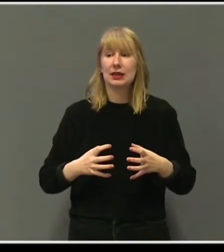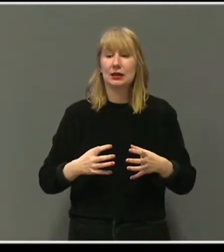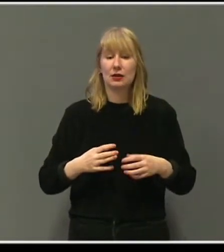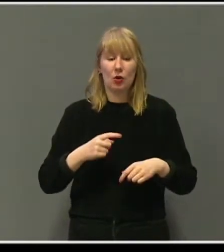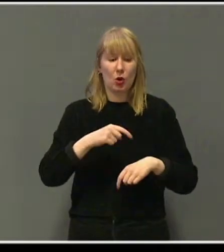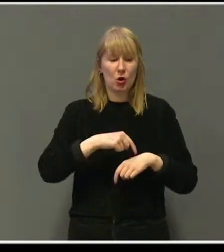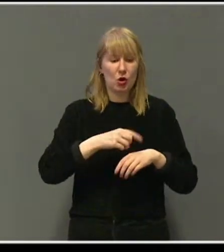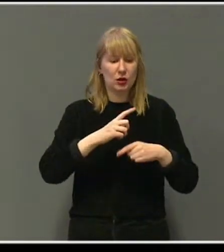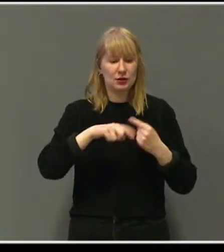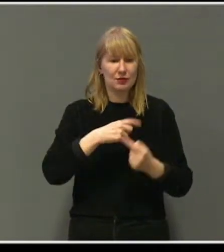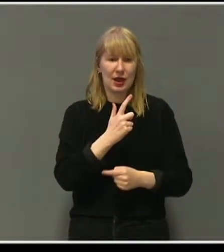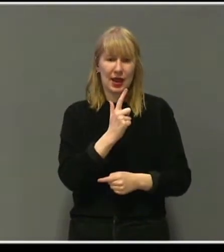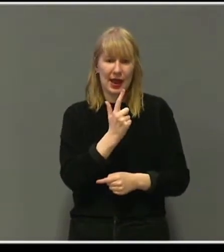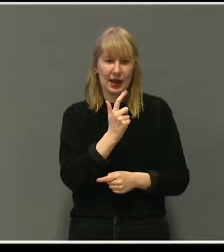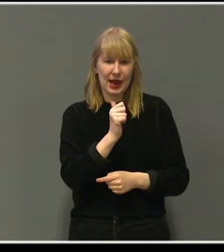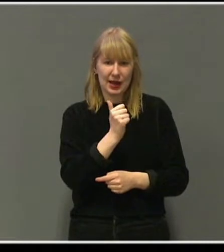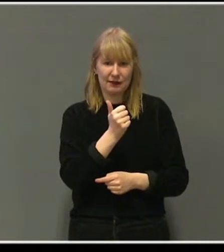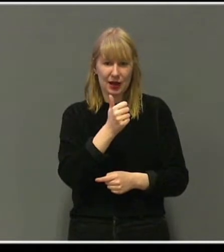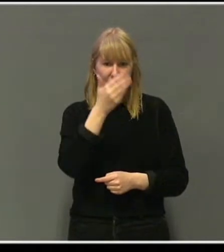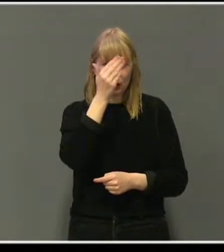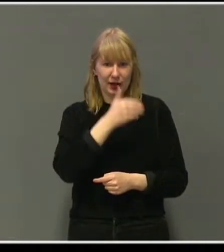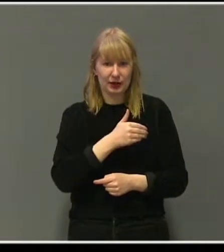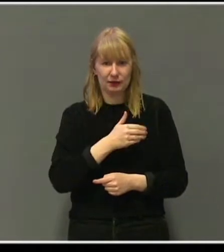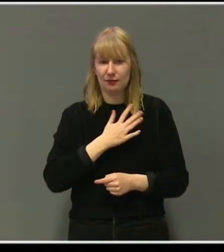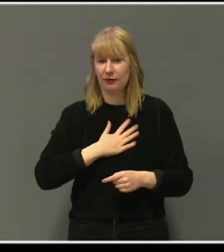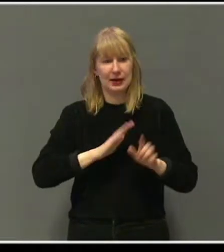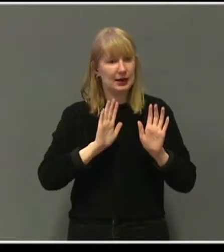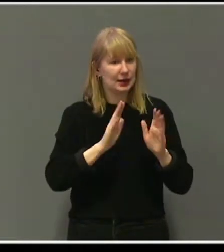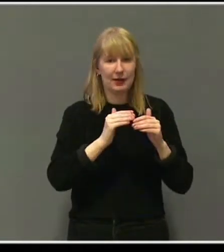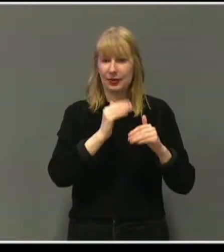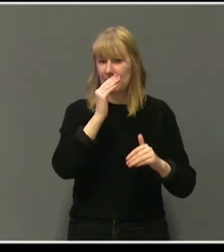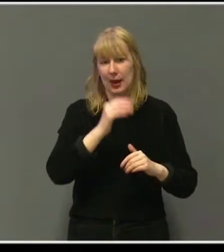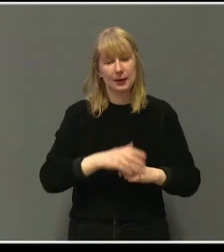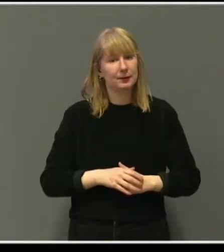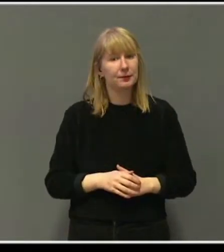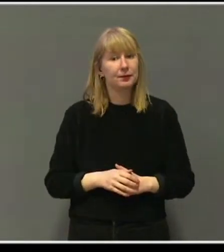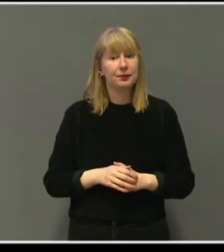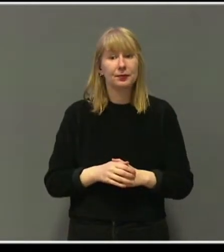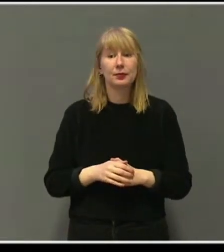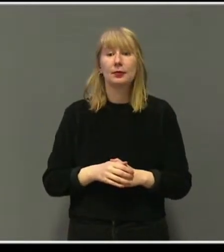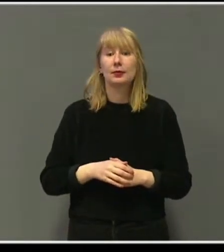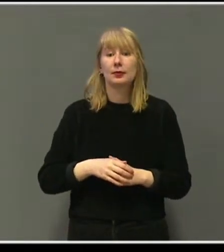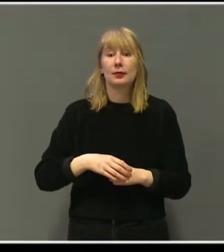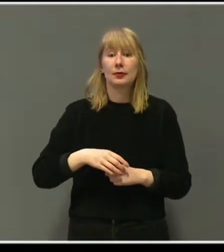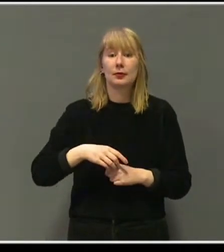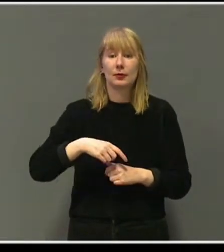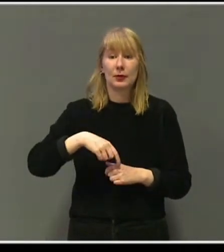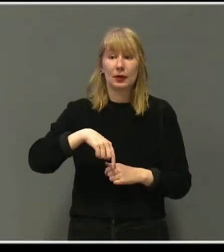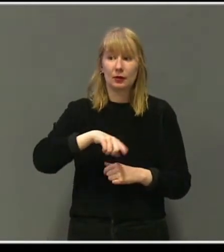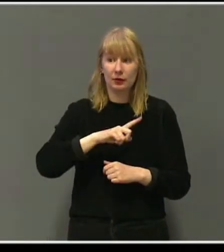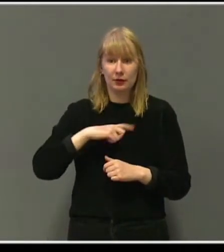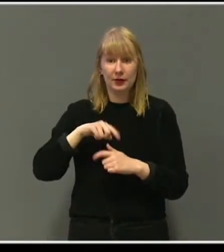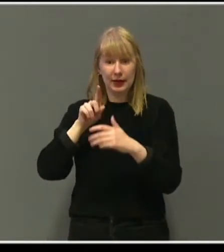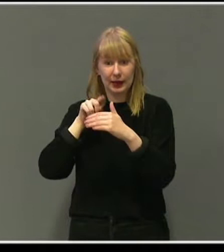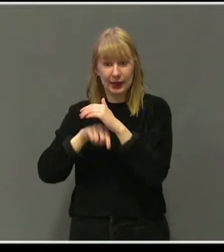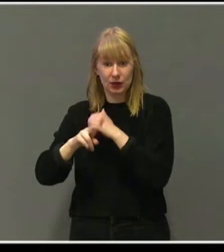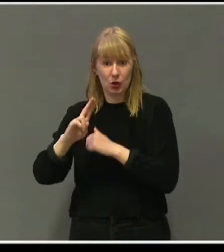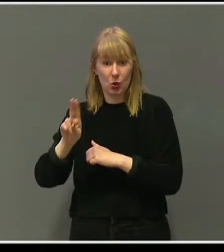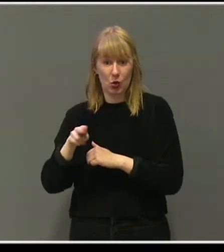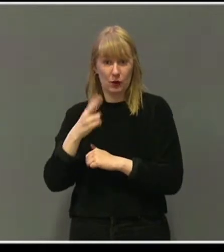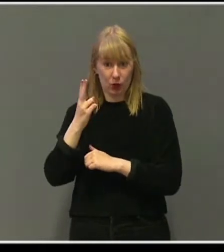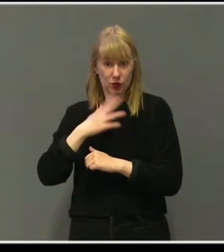klokka rundet 11 på kvelden, våget vi ikke å vente lenger. En halvtime senere gikk vi gjennom dørene til